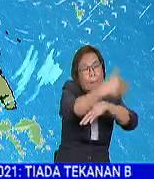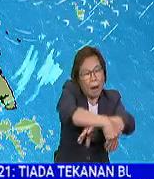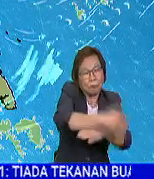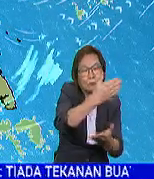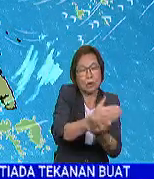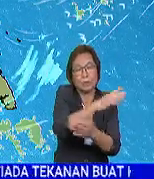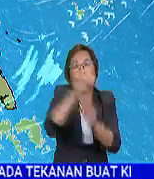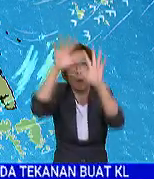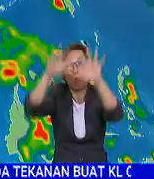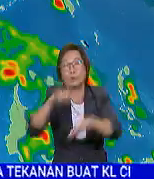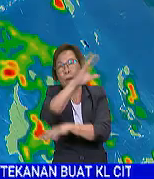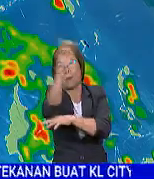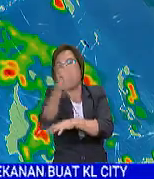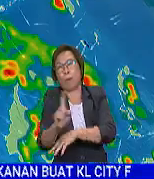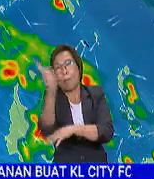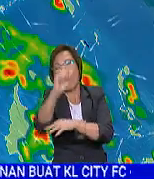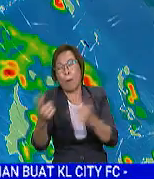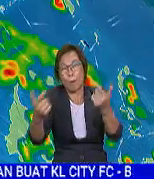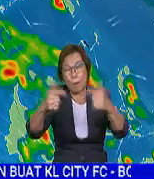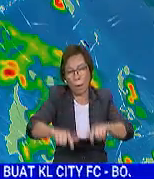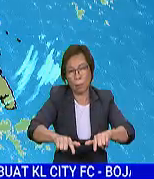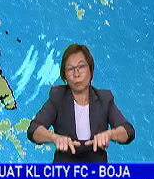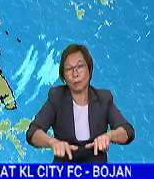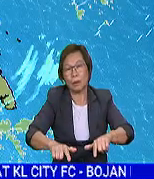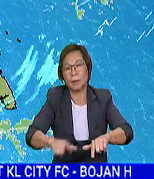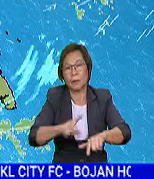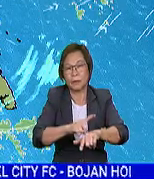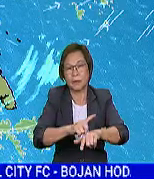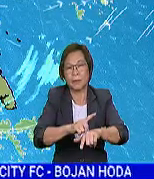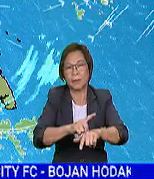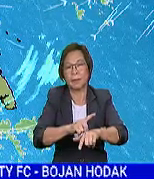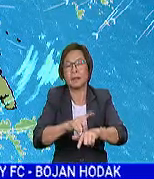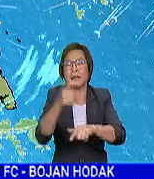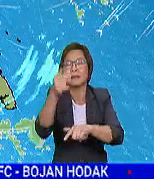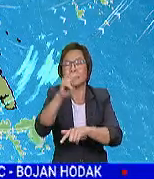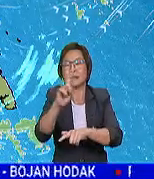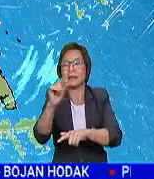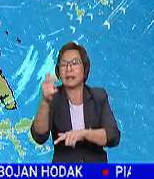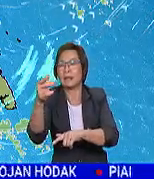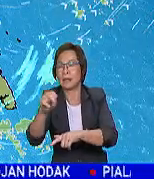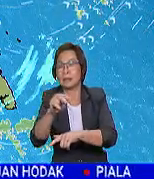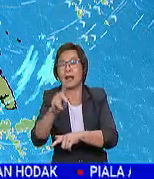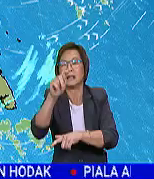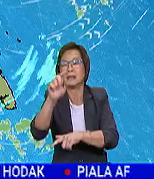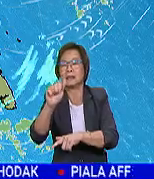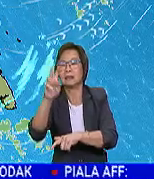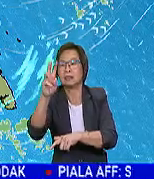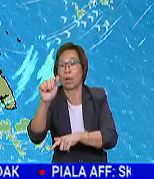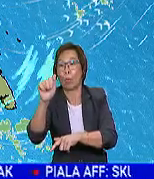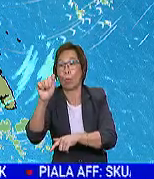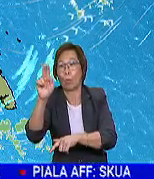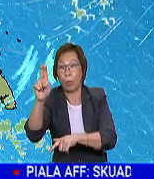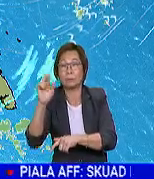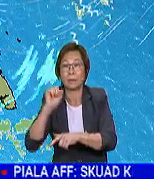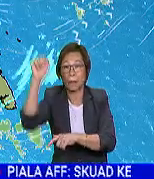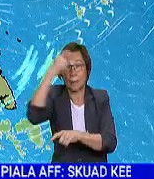termasuk hujan dari buk petir yang kini sedang berlaku di bahagian Sandakan dan Tawau negeri Sabah. Sementara